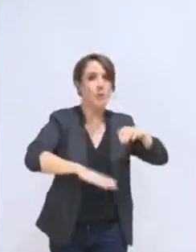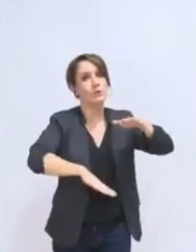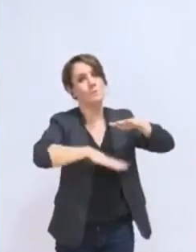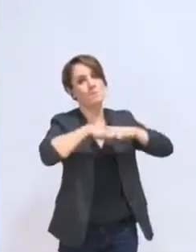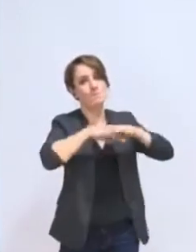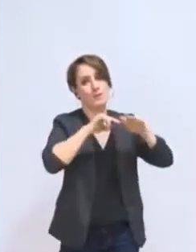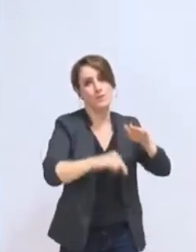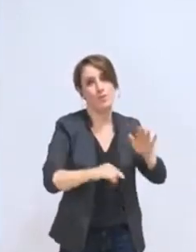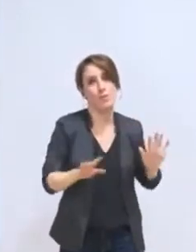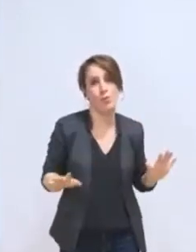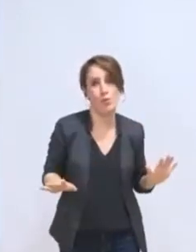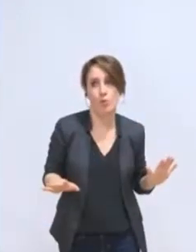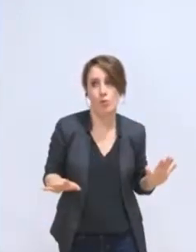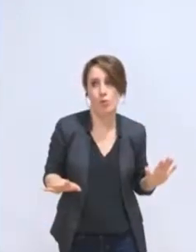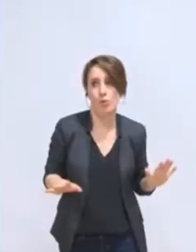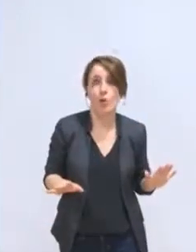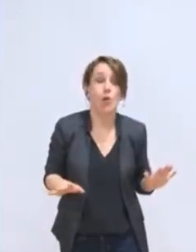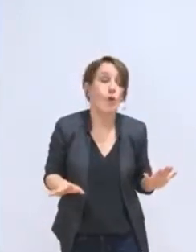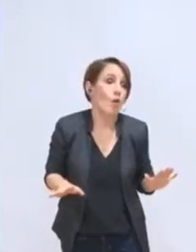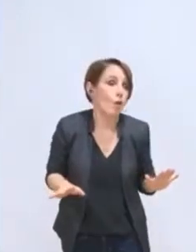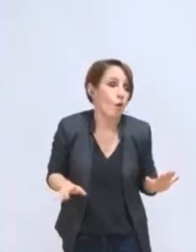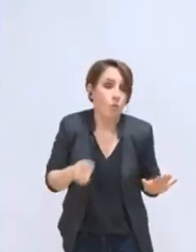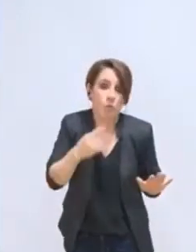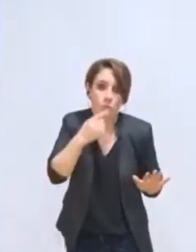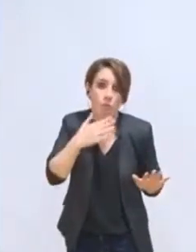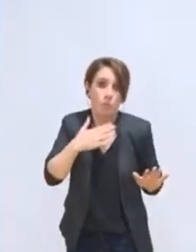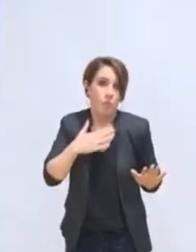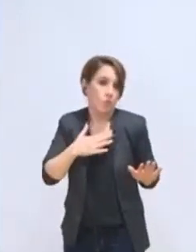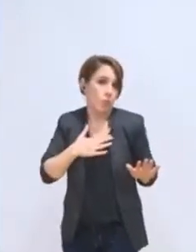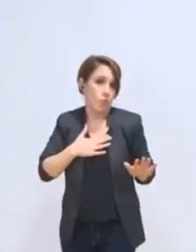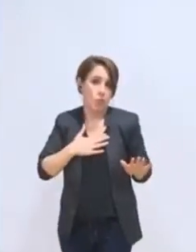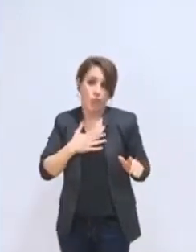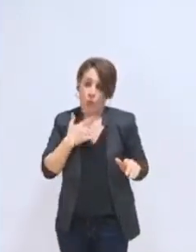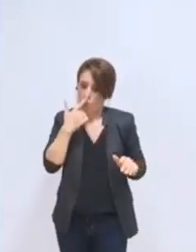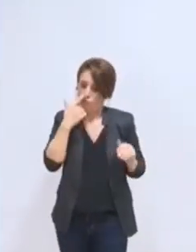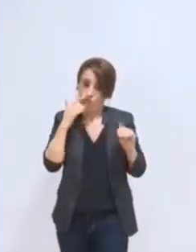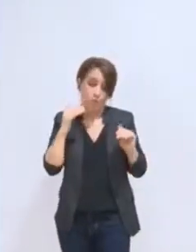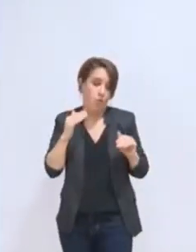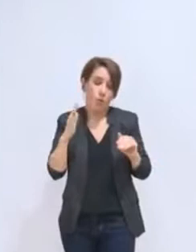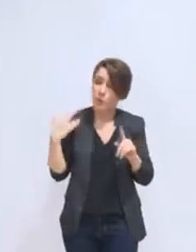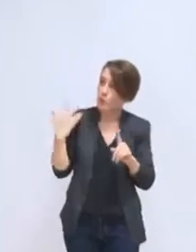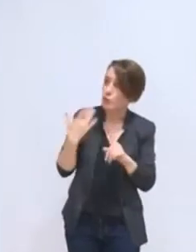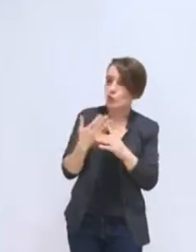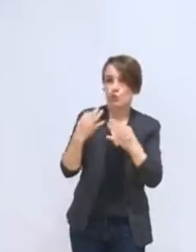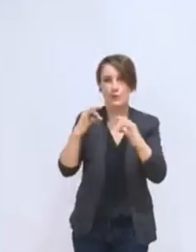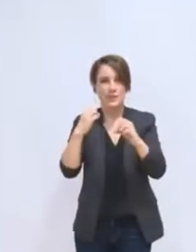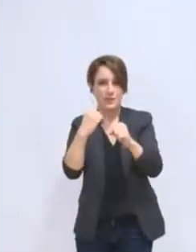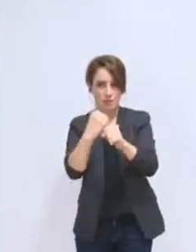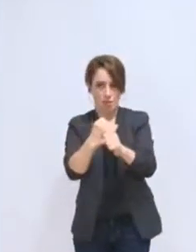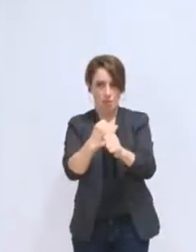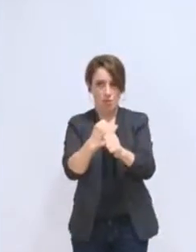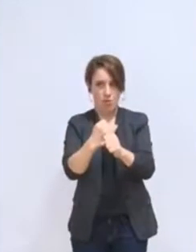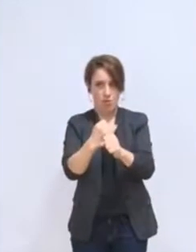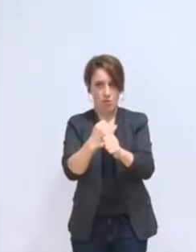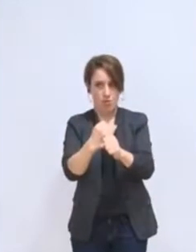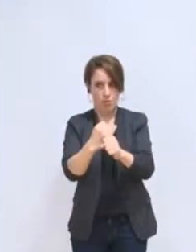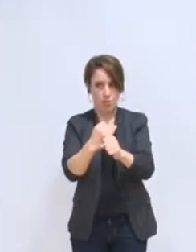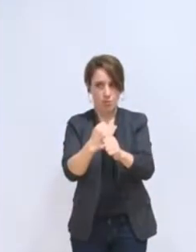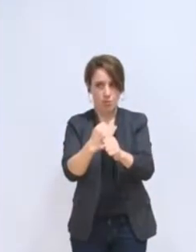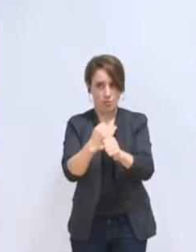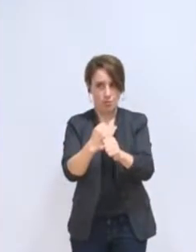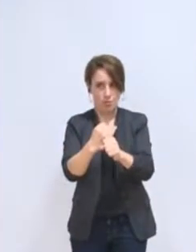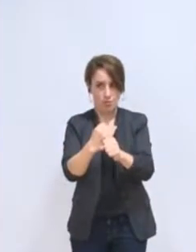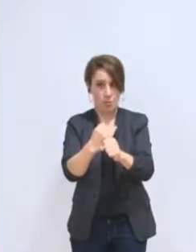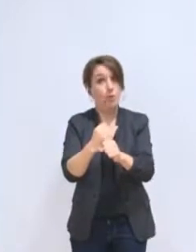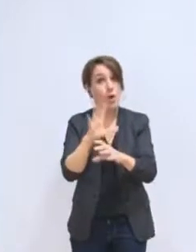Personnellement, je ne dirais pas que je m'en suis satisfait, parce que je pense toujours que depuis maintenant une dizaine d'années, et j'intègre le précédent quinquennat,